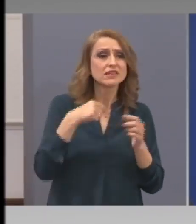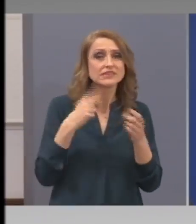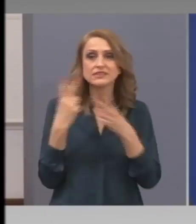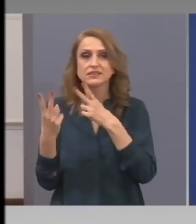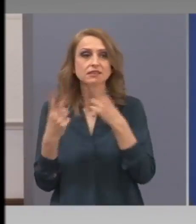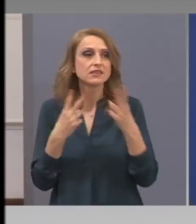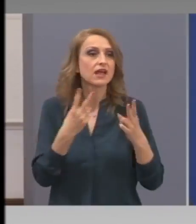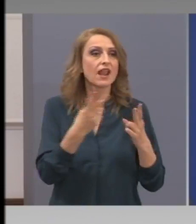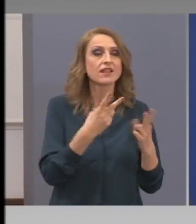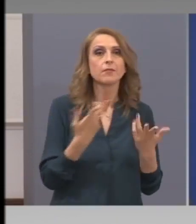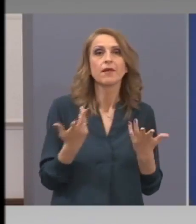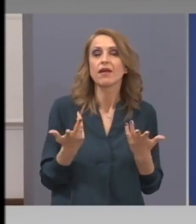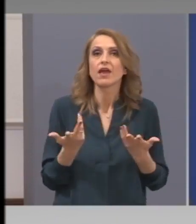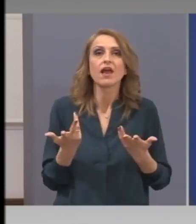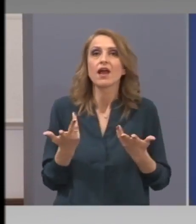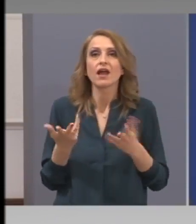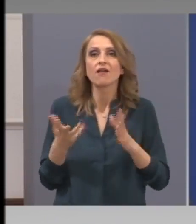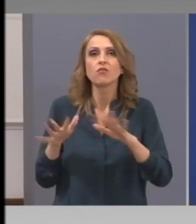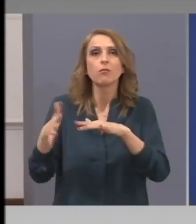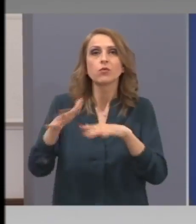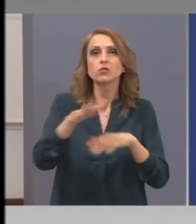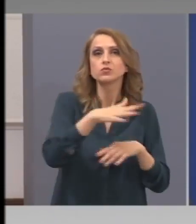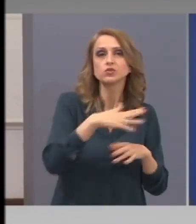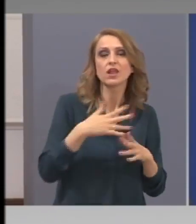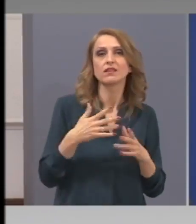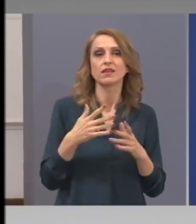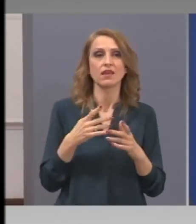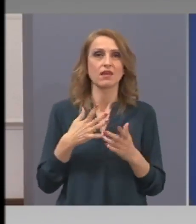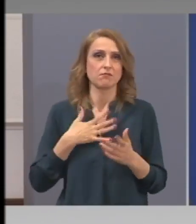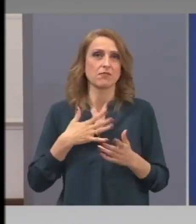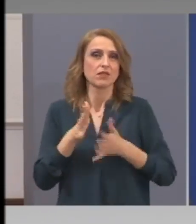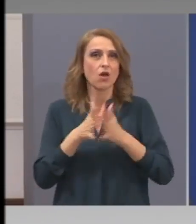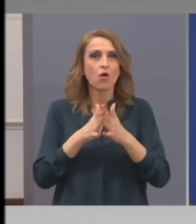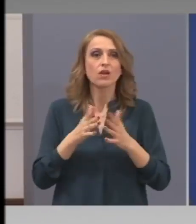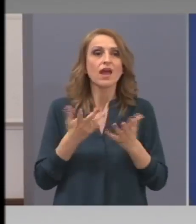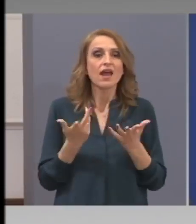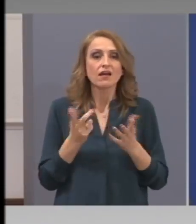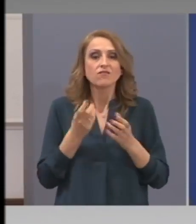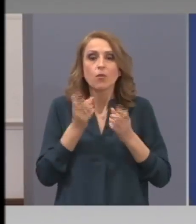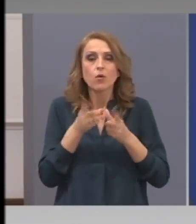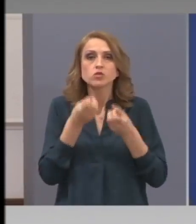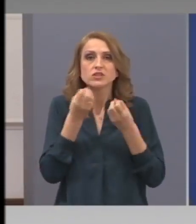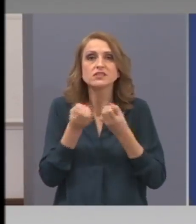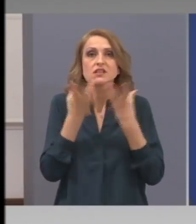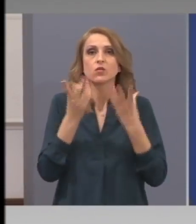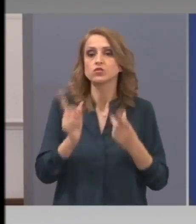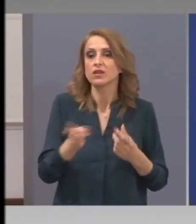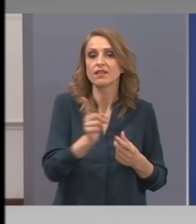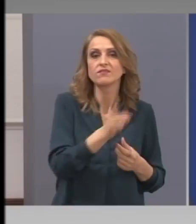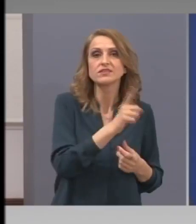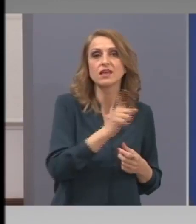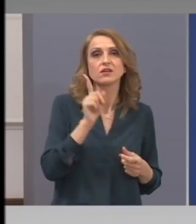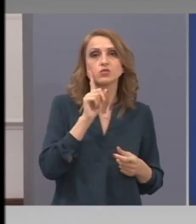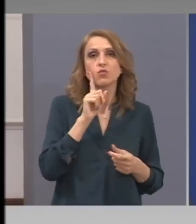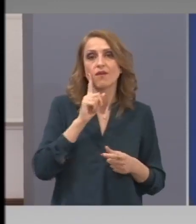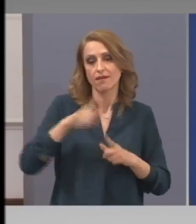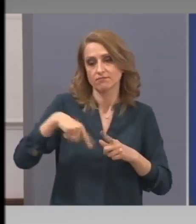може един човек като физическо лице да попадне в следващите месец-два.